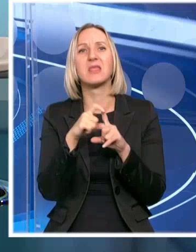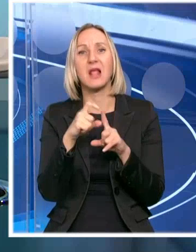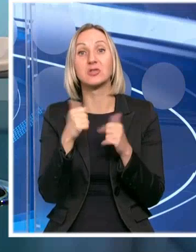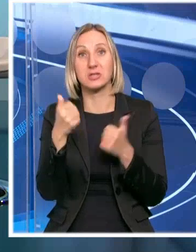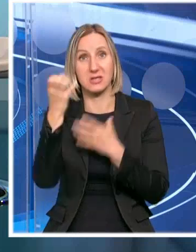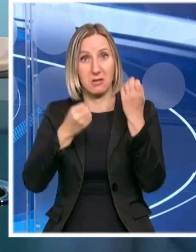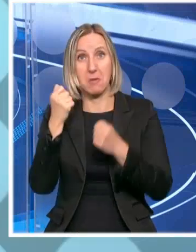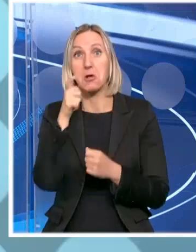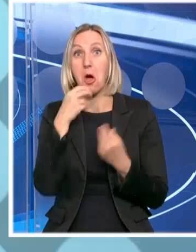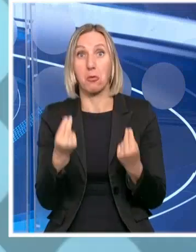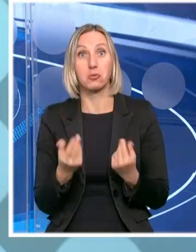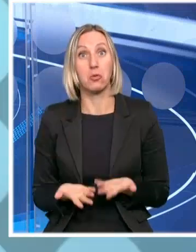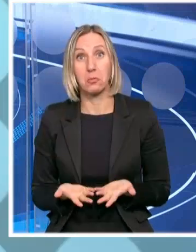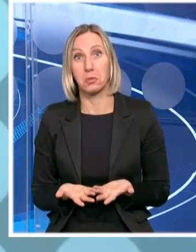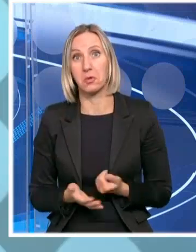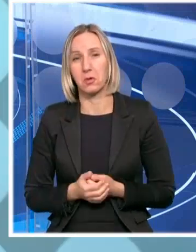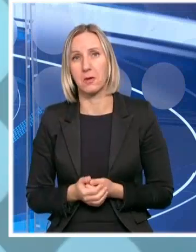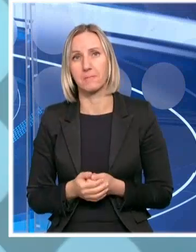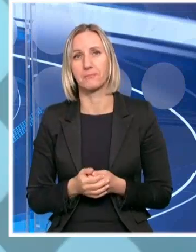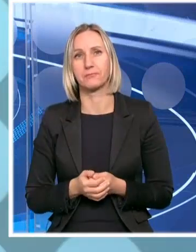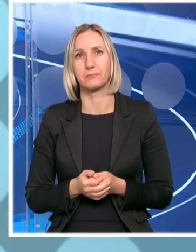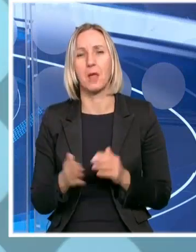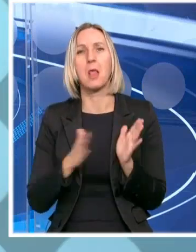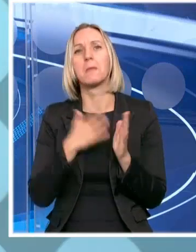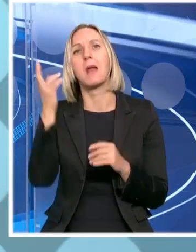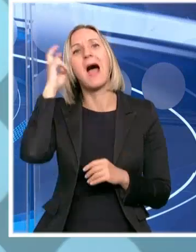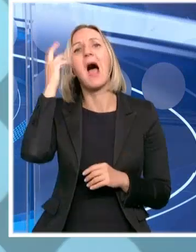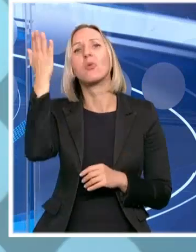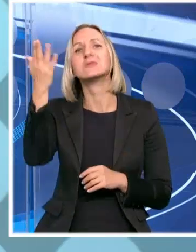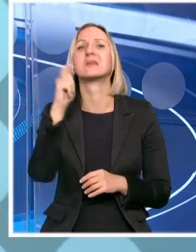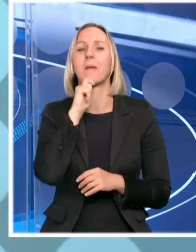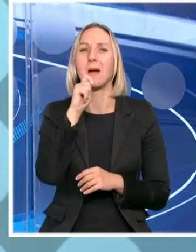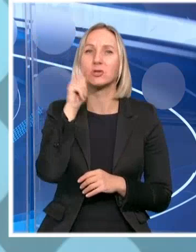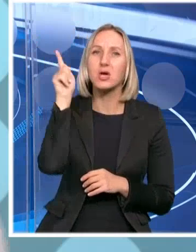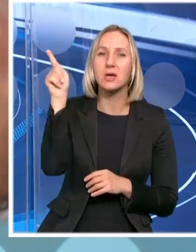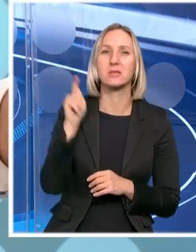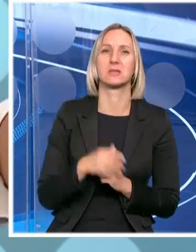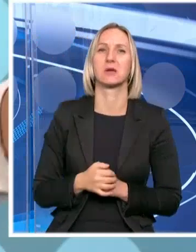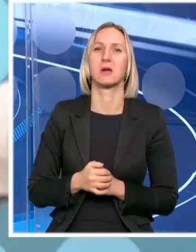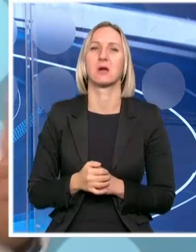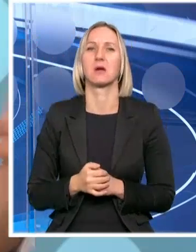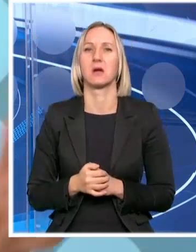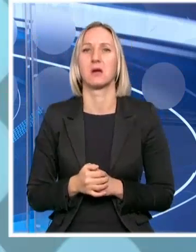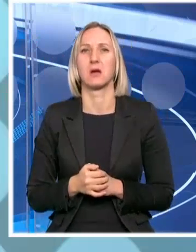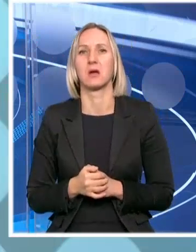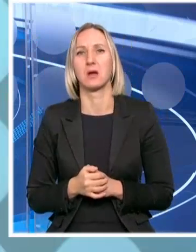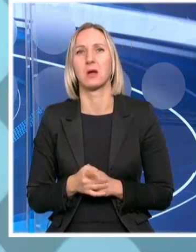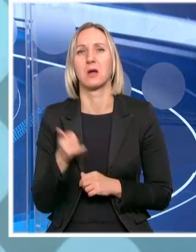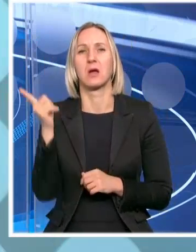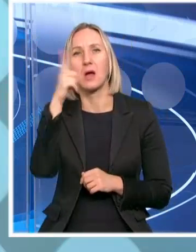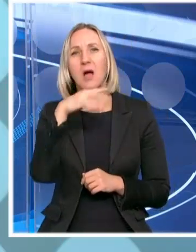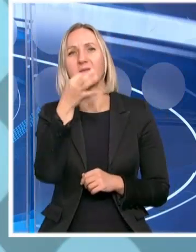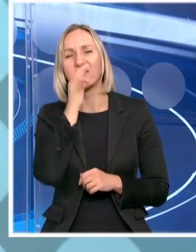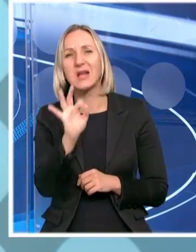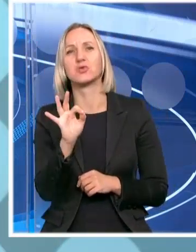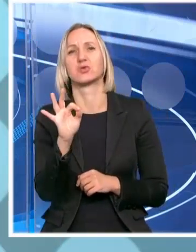Jako dobro to izgleda. Gledajte, imate u okruženju našem, na primjer, Austrija, Mađarska. Sada, ako kukujemo prema zapadu, Francuska,